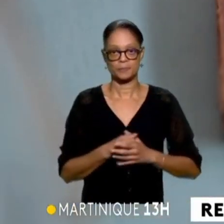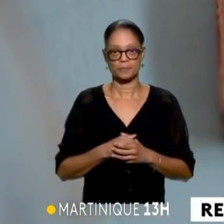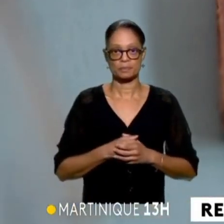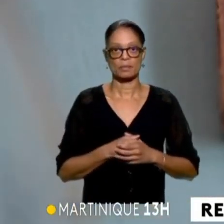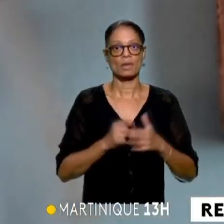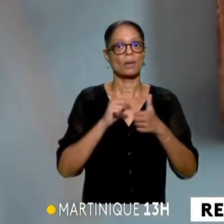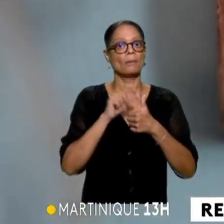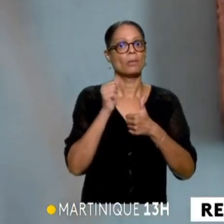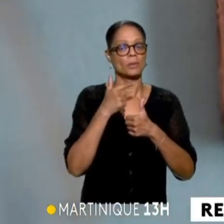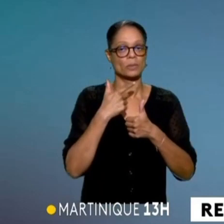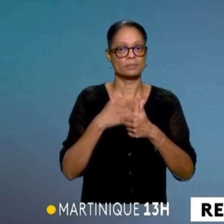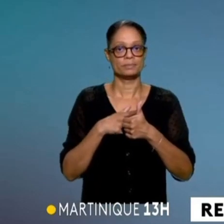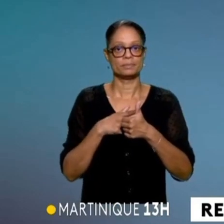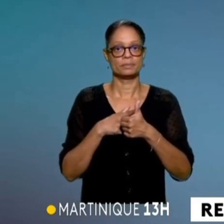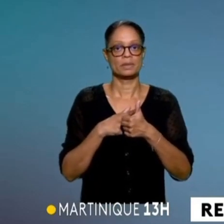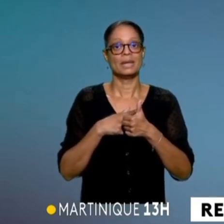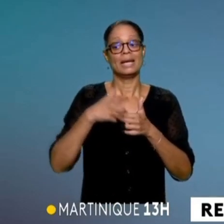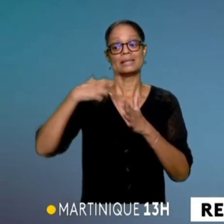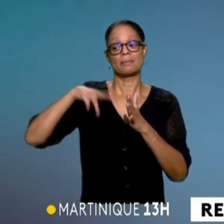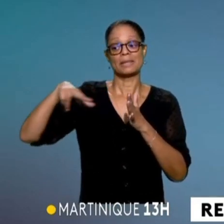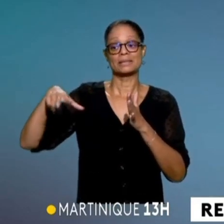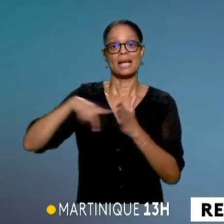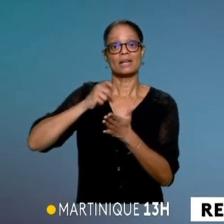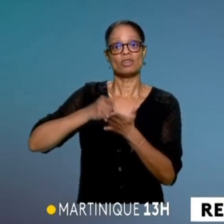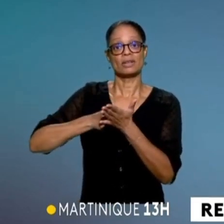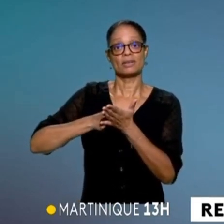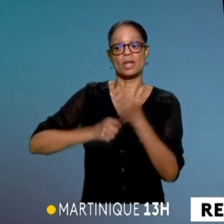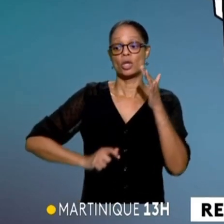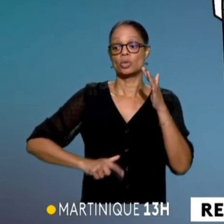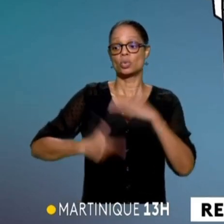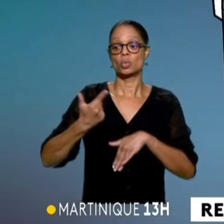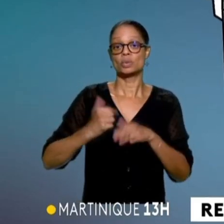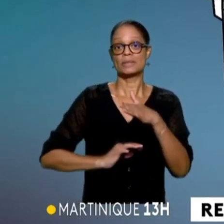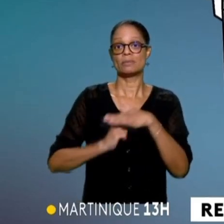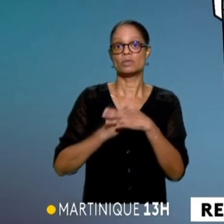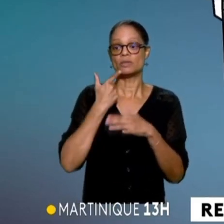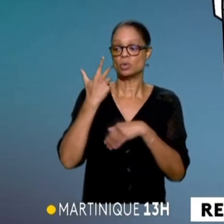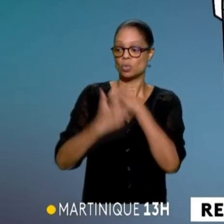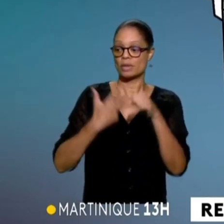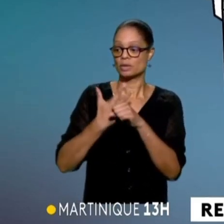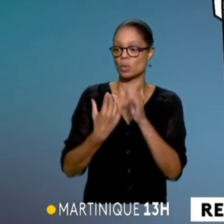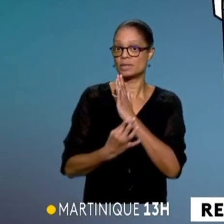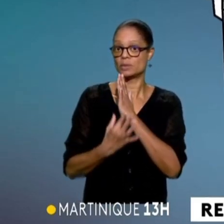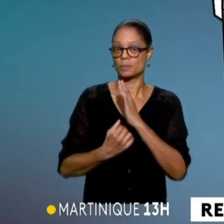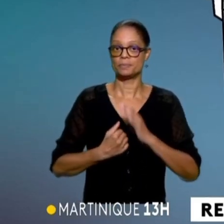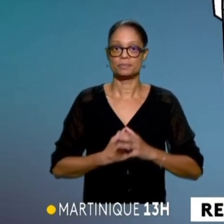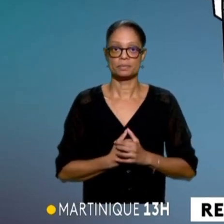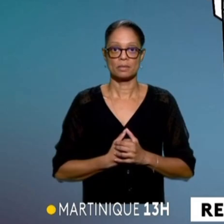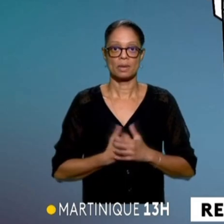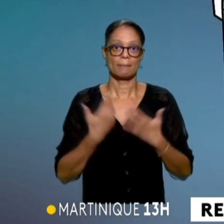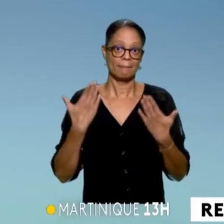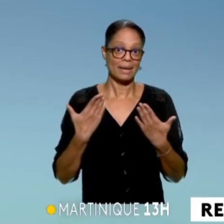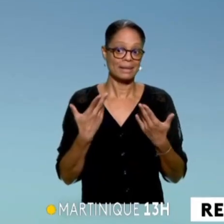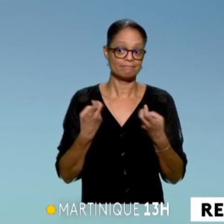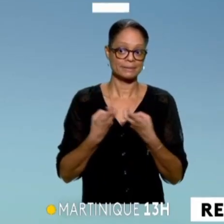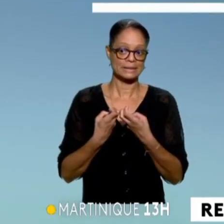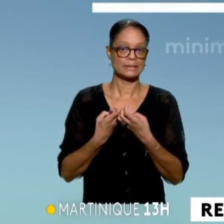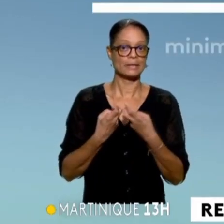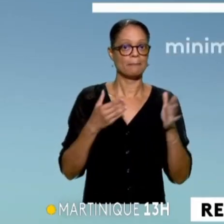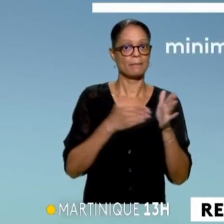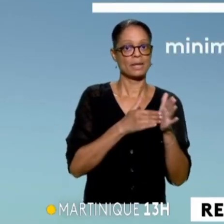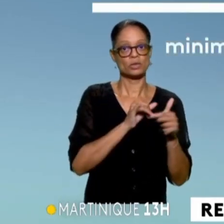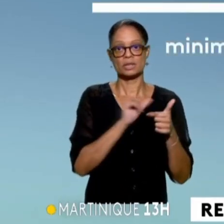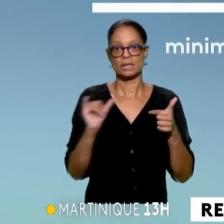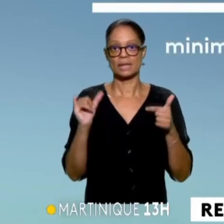La première, racheter des trimestres. 12 maximum, soit 3 ans de cotisation. Mais cela a un coût entre